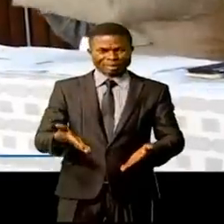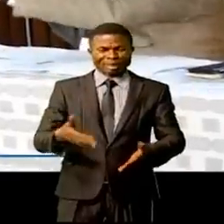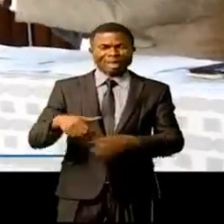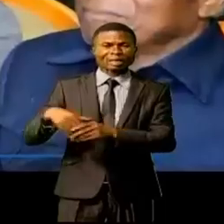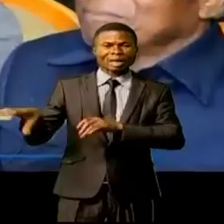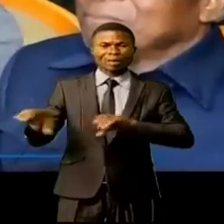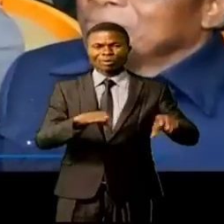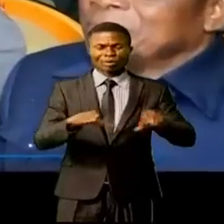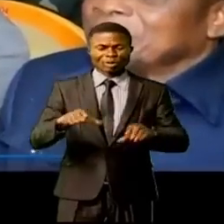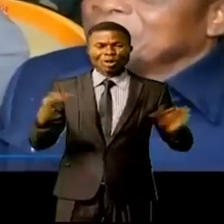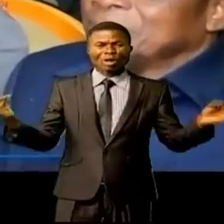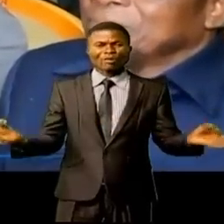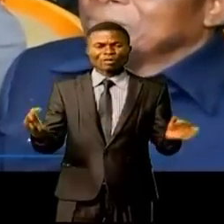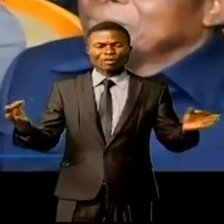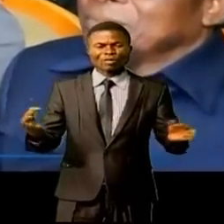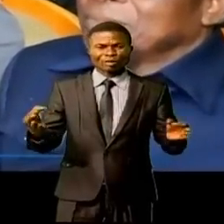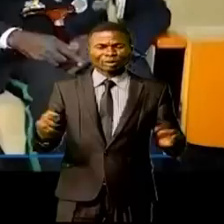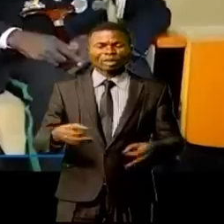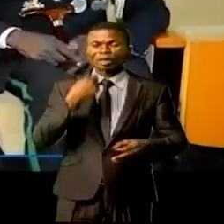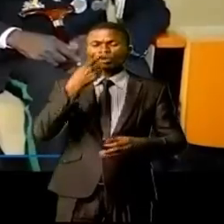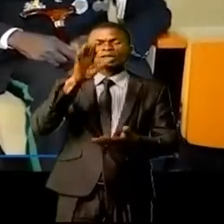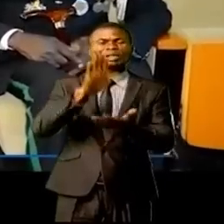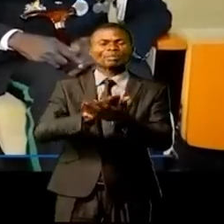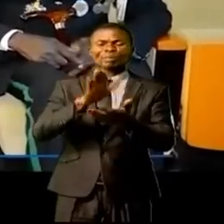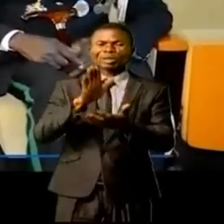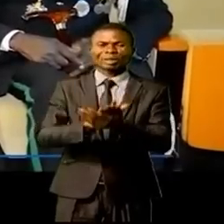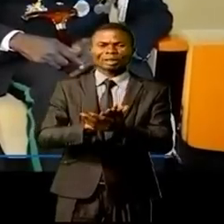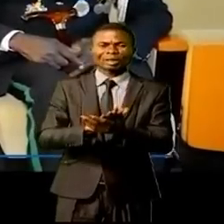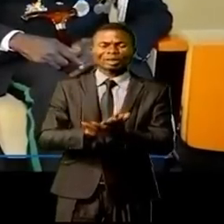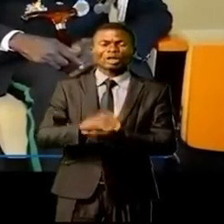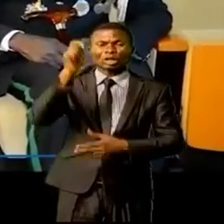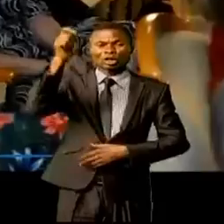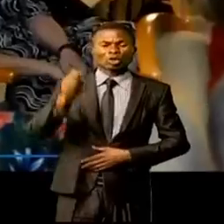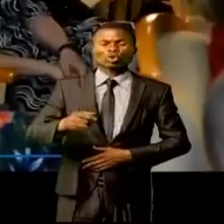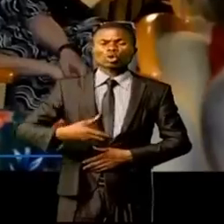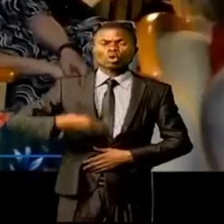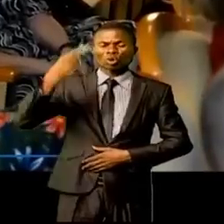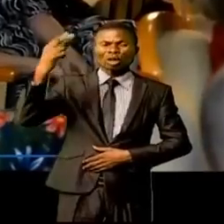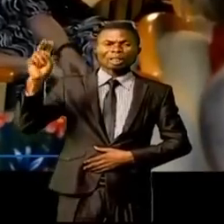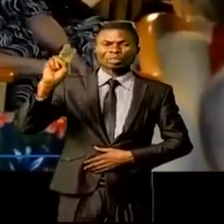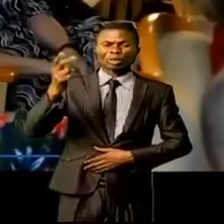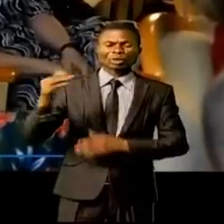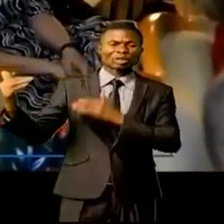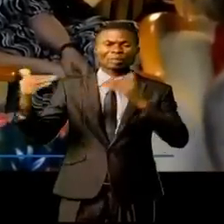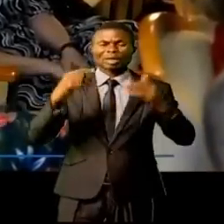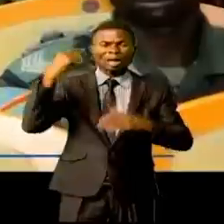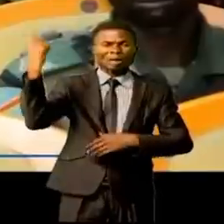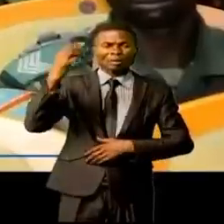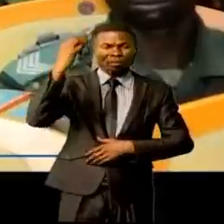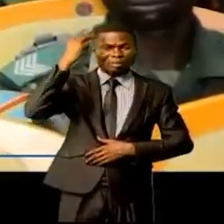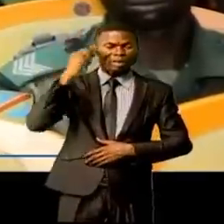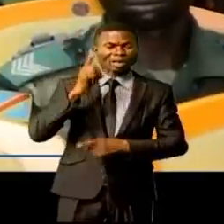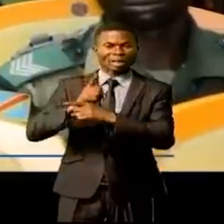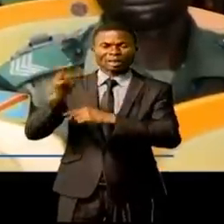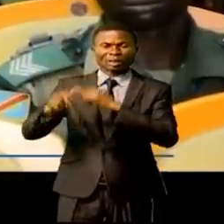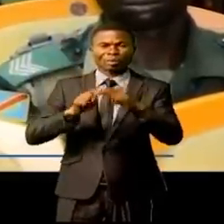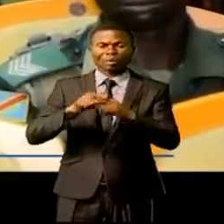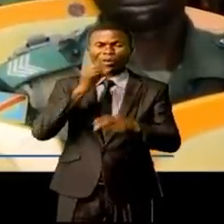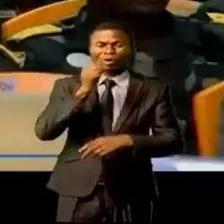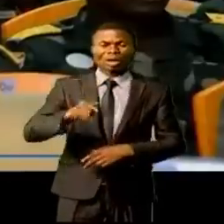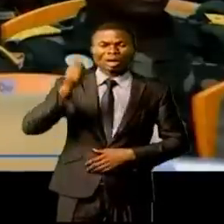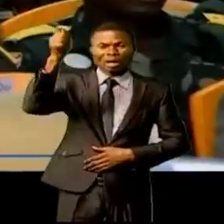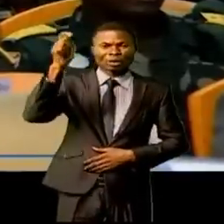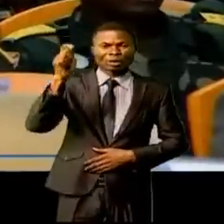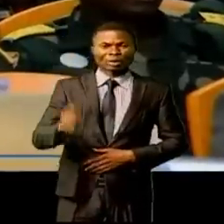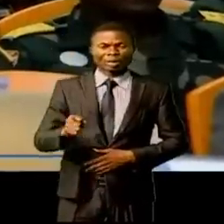cette manifestation pour rendre les hommages mérités à ceux vaillants de la Deuxième Guerre mondiale. Le ministre de la Défense nationale et ancien combattant